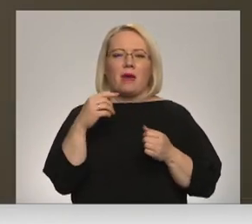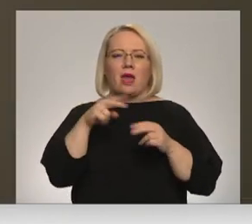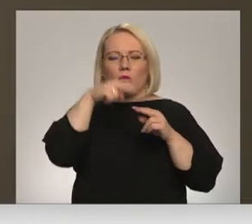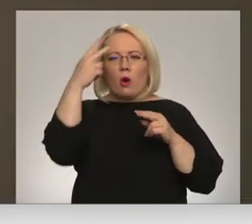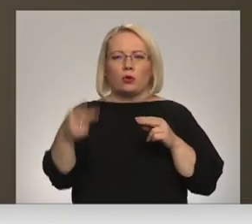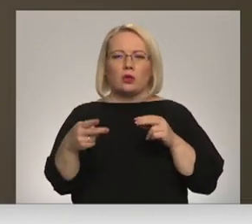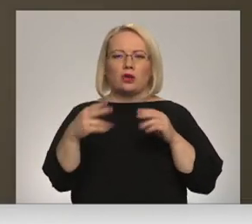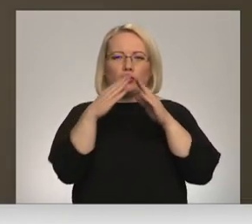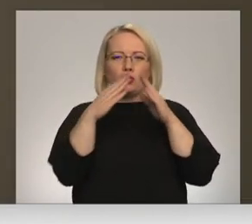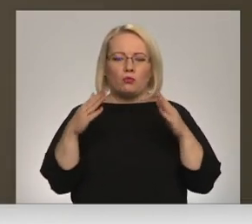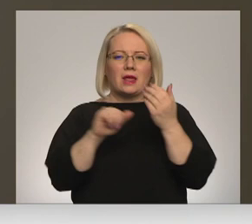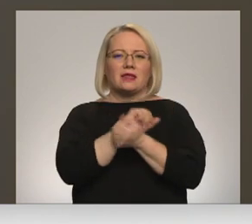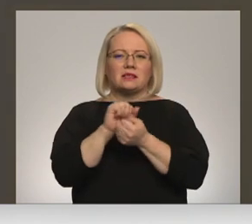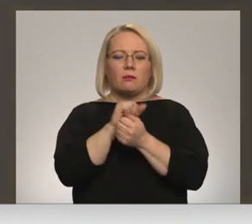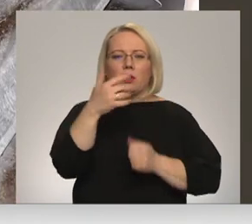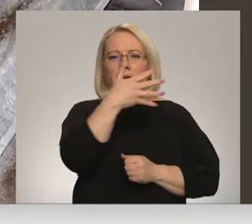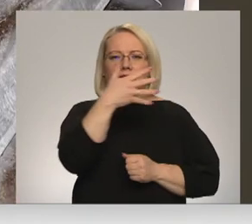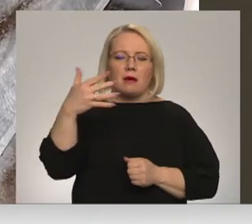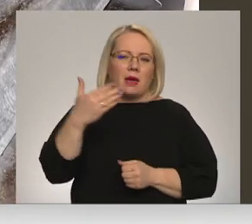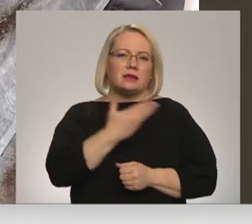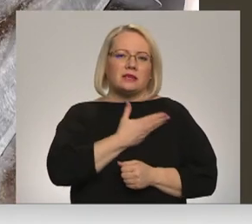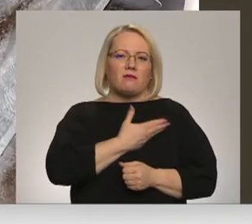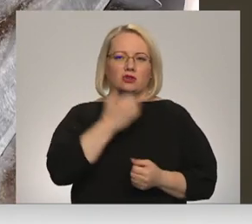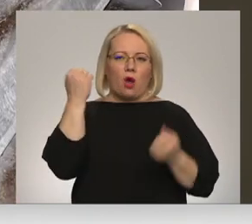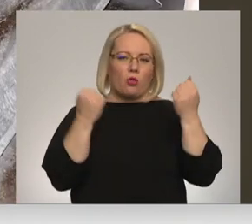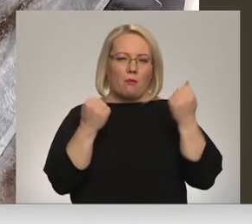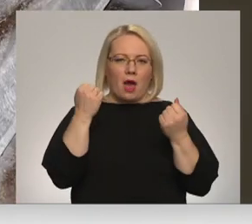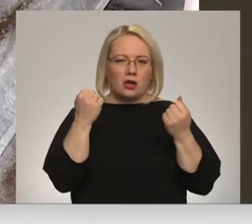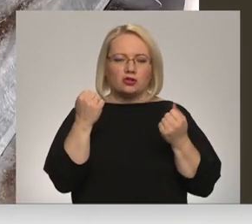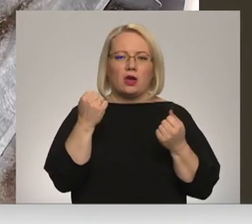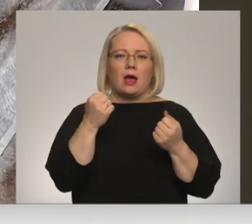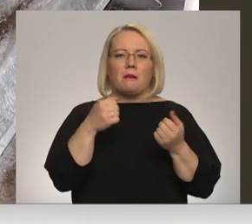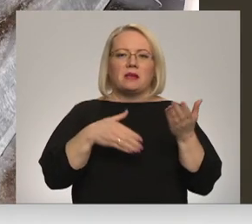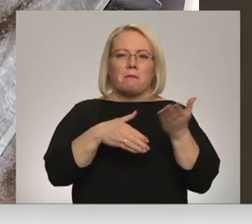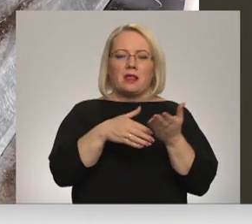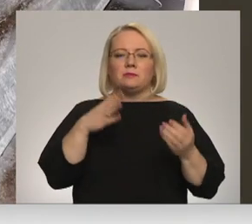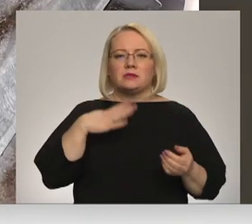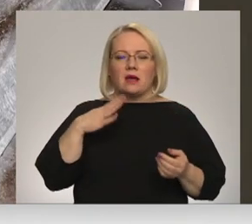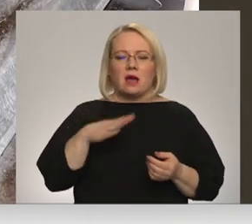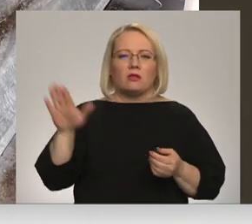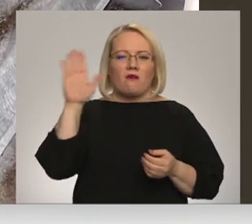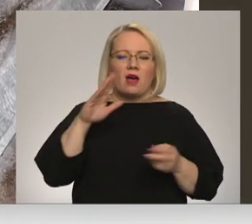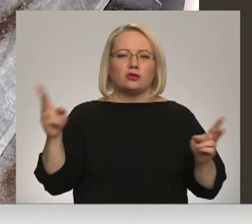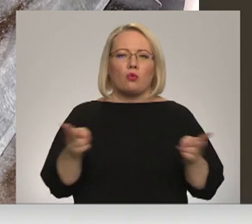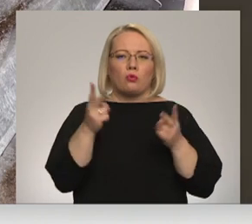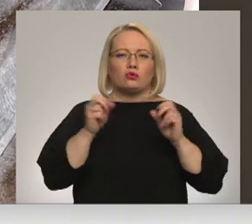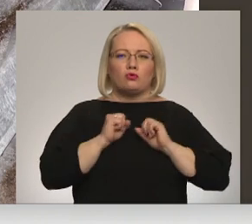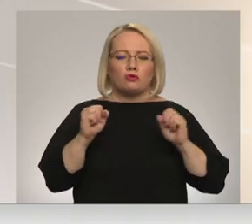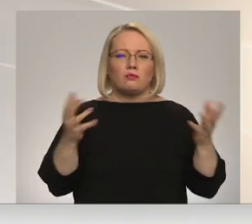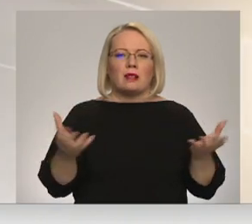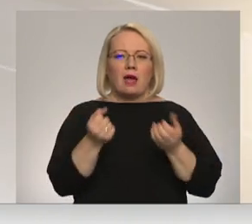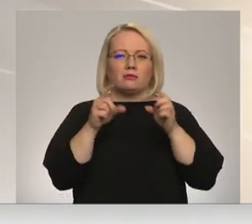fragmentu, lai tas nesabojātu piec tāvu mājas dzīvojošo automašīnas. Līdz palīdzību izdevās sagādīt no valsts cukums drošības un glābšanas dienas.